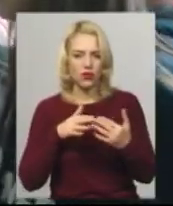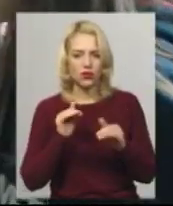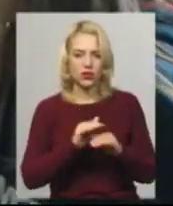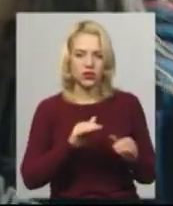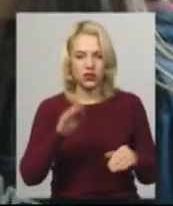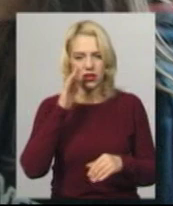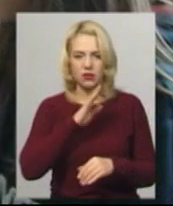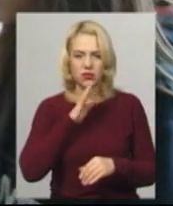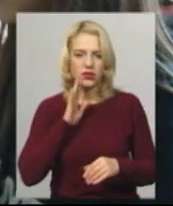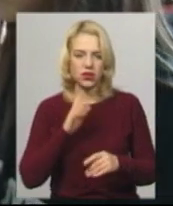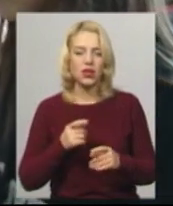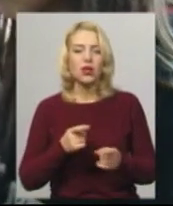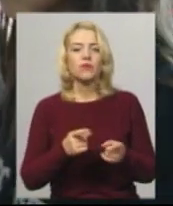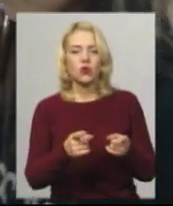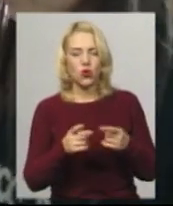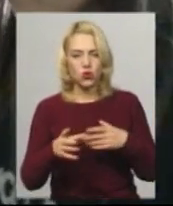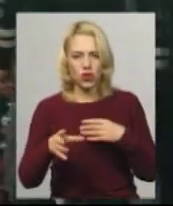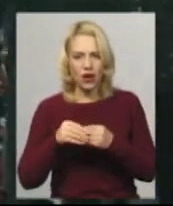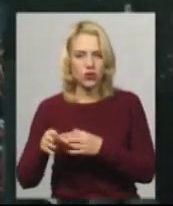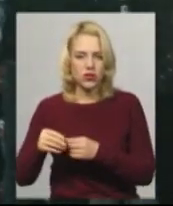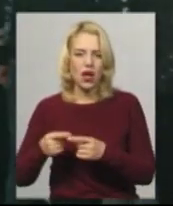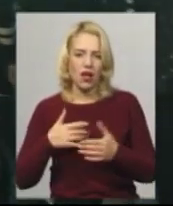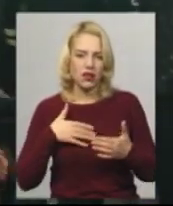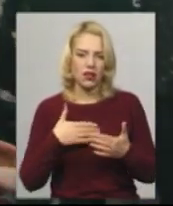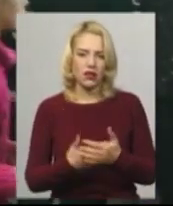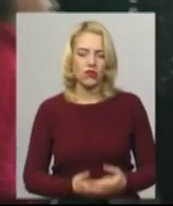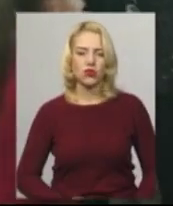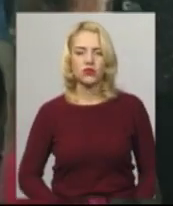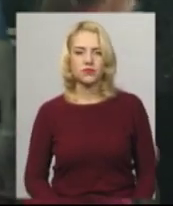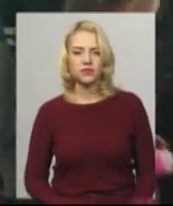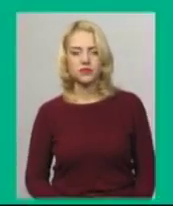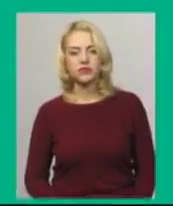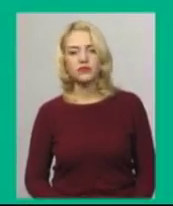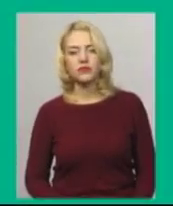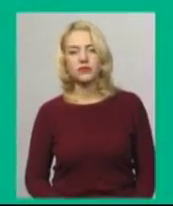батьки долучаються активно. Світлана Поробок, Юрій Чорний. Новини на Суспільному. Хмельниччина.